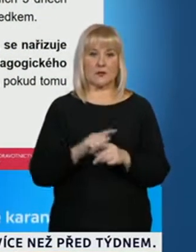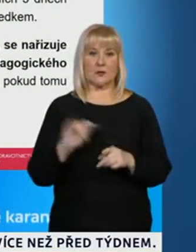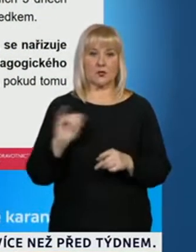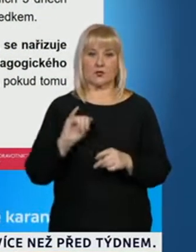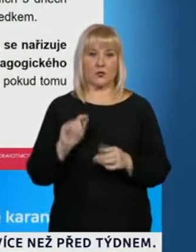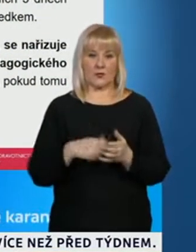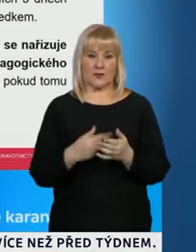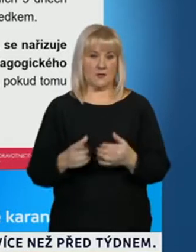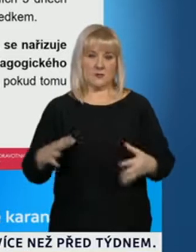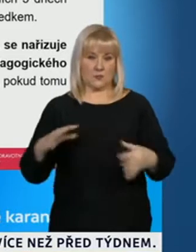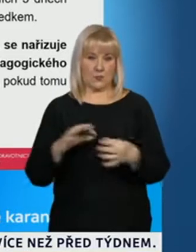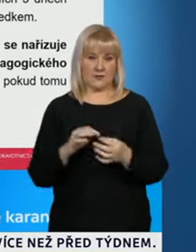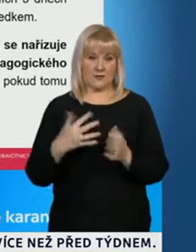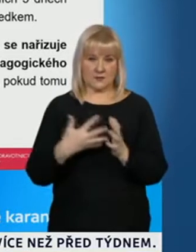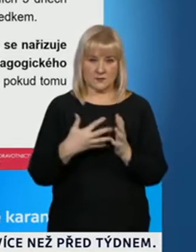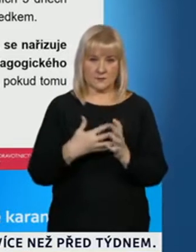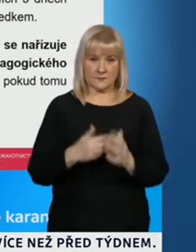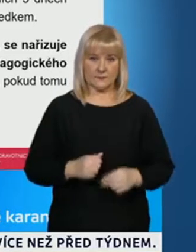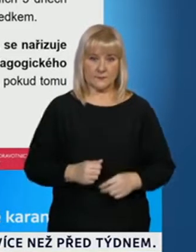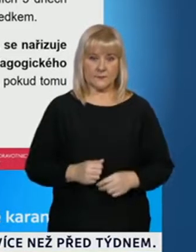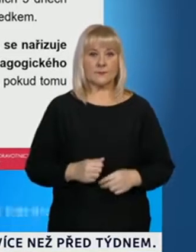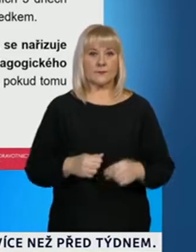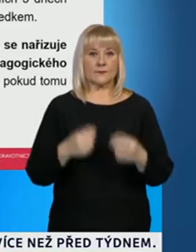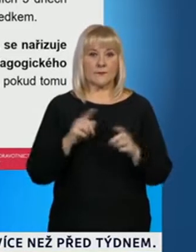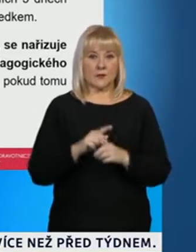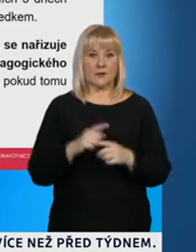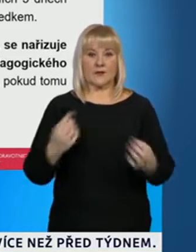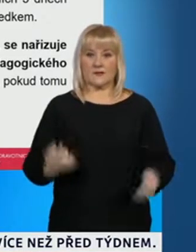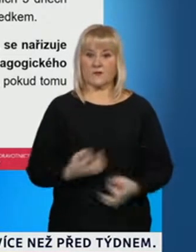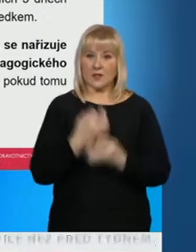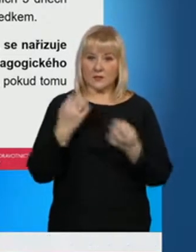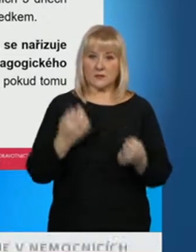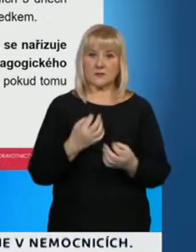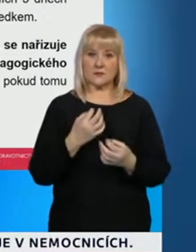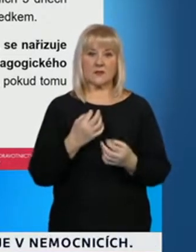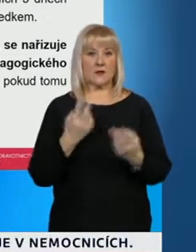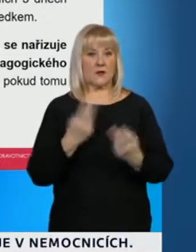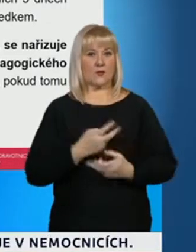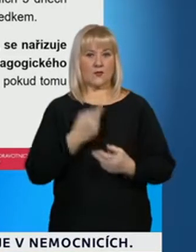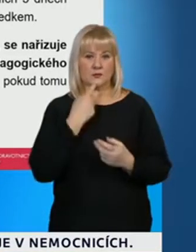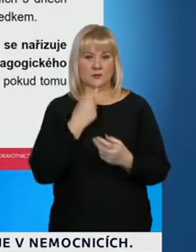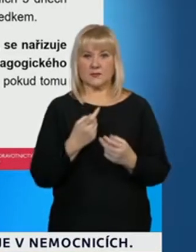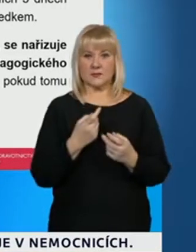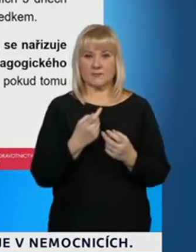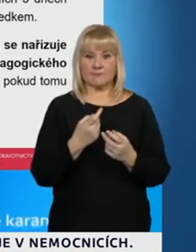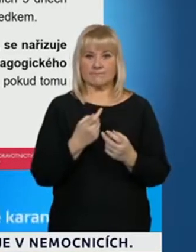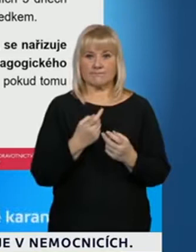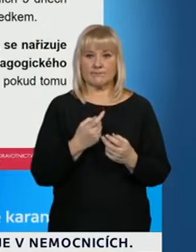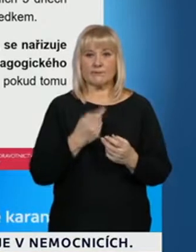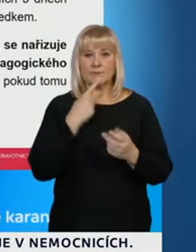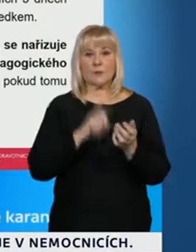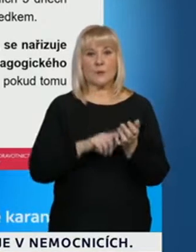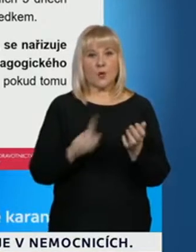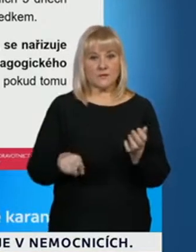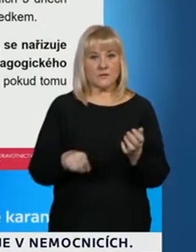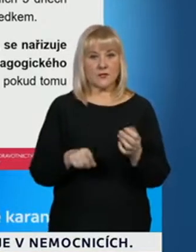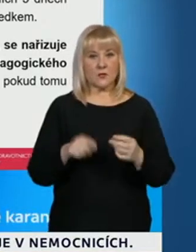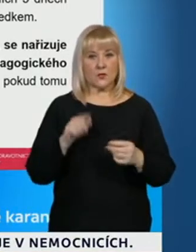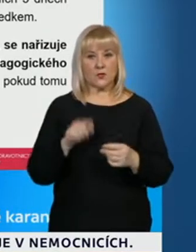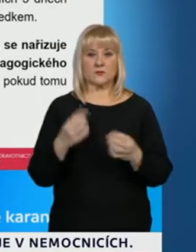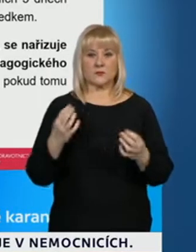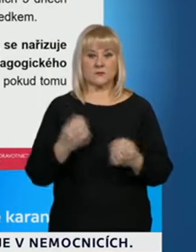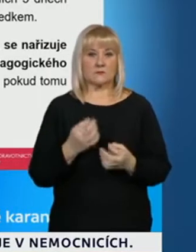netýká. Co se týká vlastního vyžadování nebo respektive povinností, které